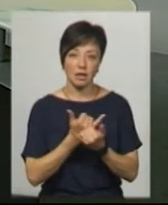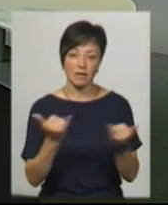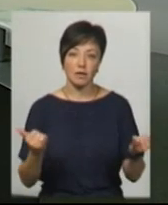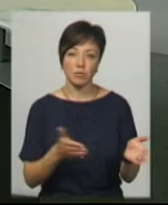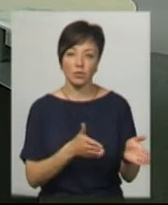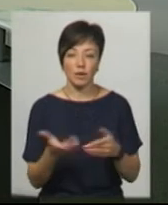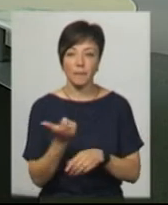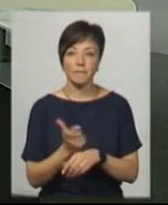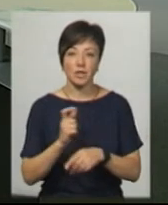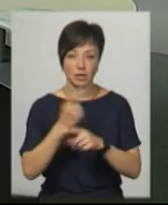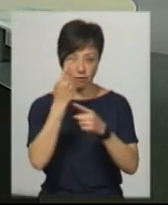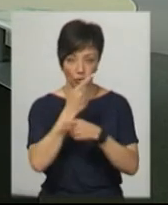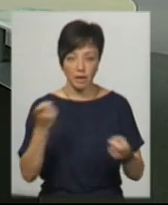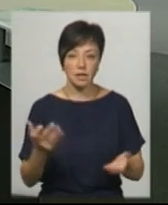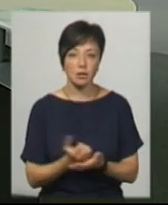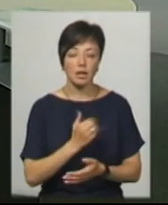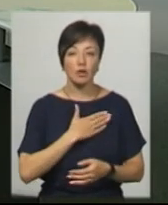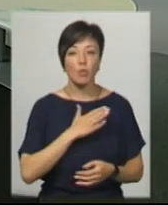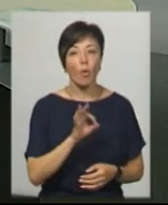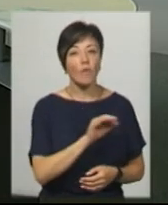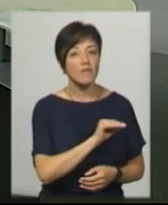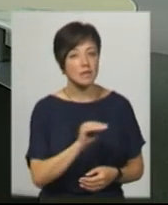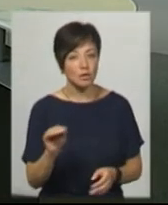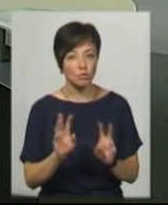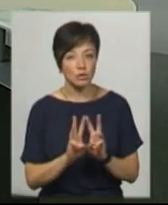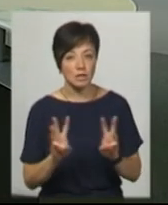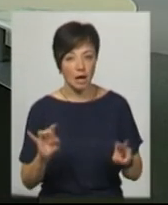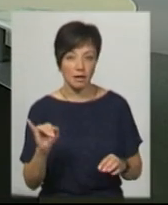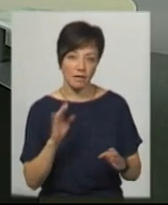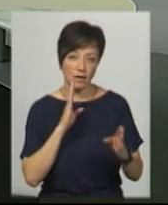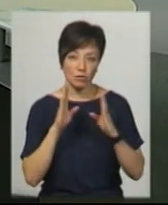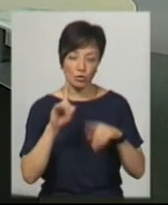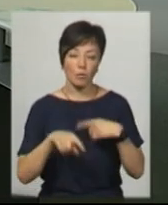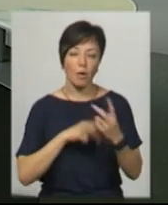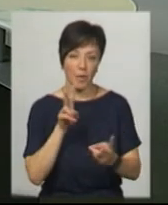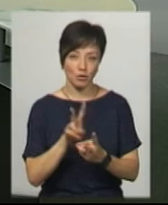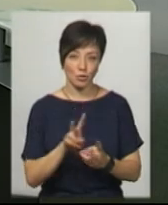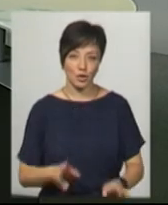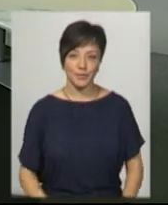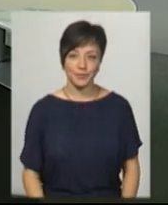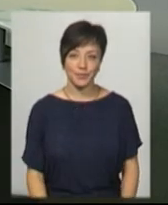підготувати. Більше інформації знаходьте на нашому офіційному сайті та на сторінці у фейсбук. Побачимось.